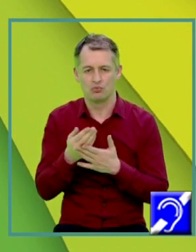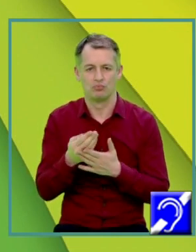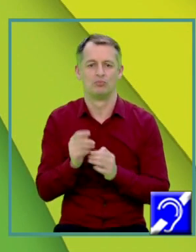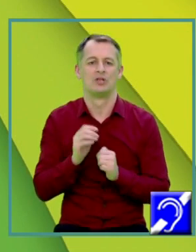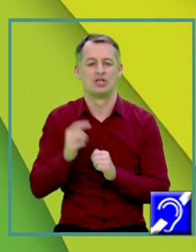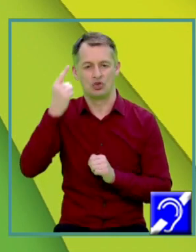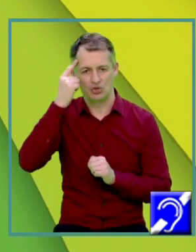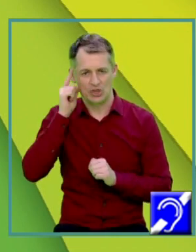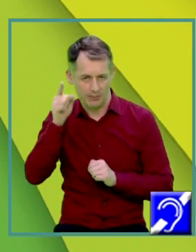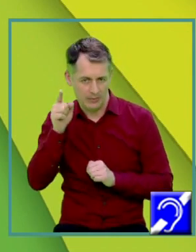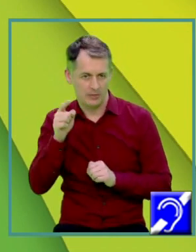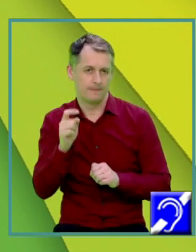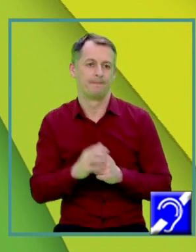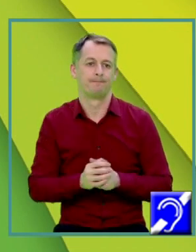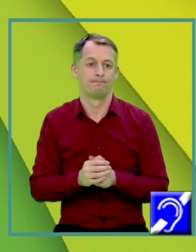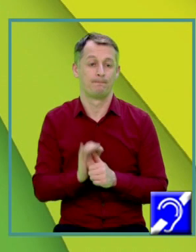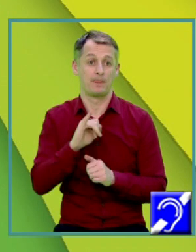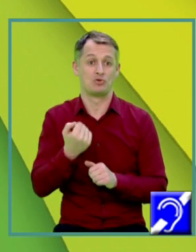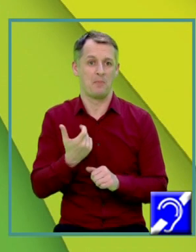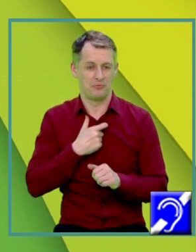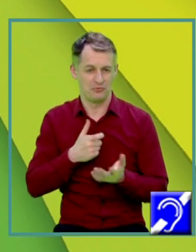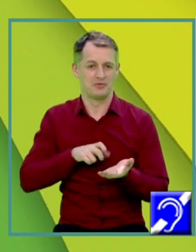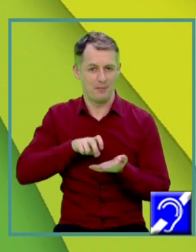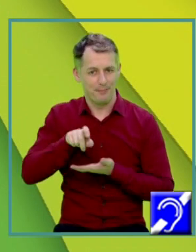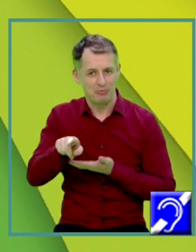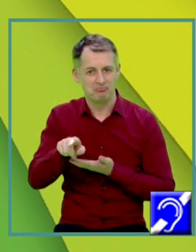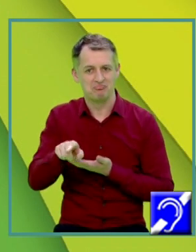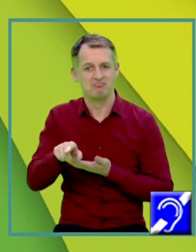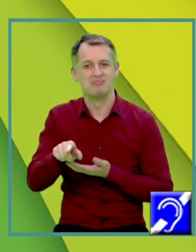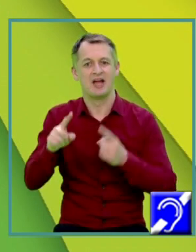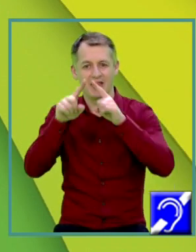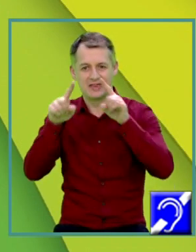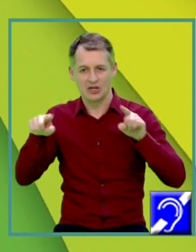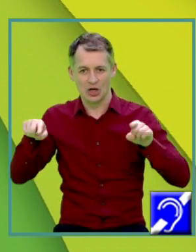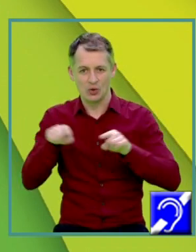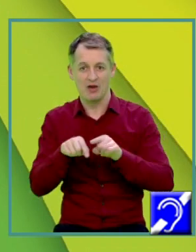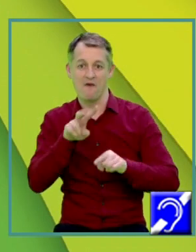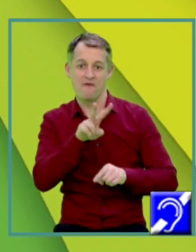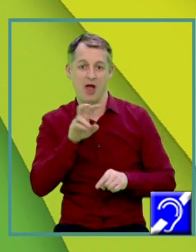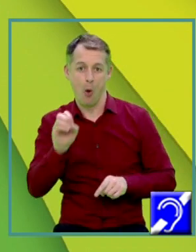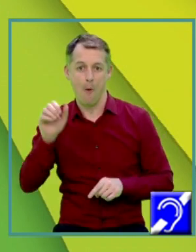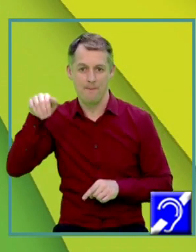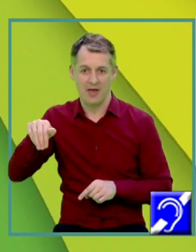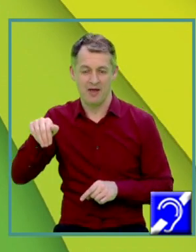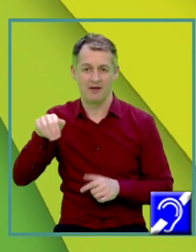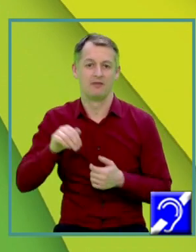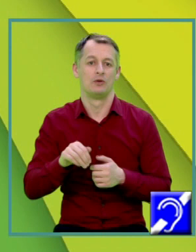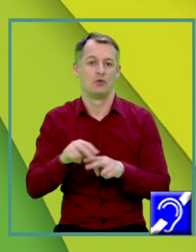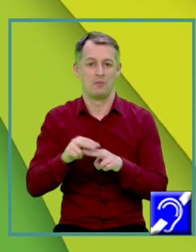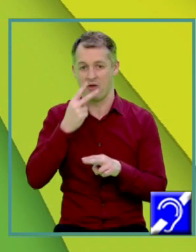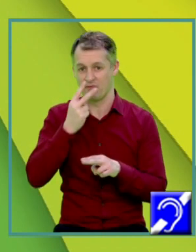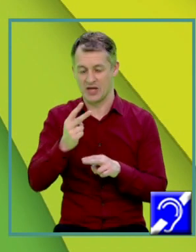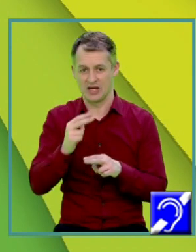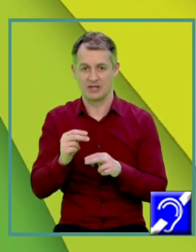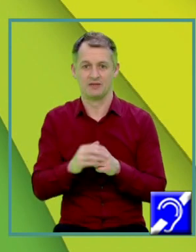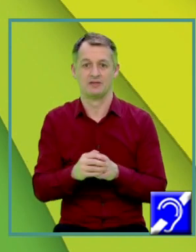apotema bazei și am putut să mergem în triunghiul dreptunghic VOM, după cum îl vedeți că este dreptunghic,